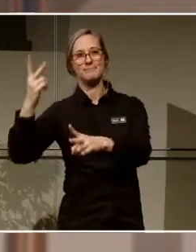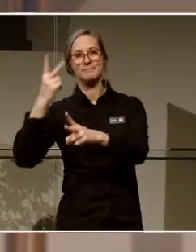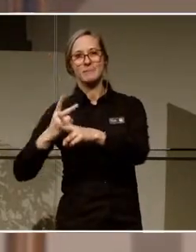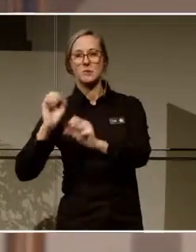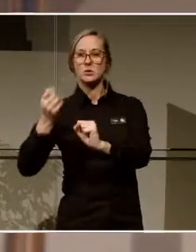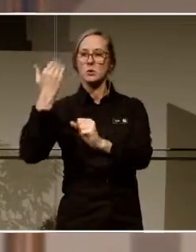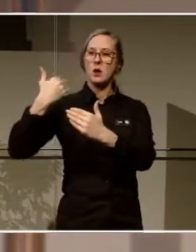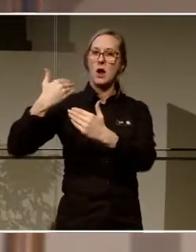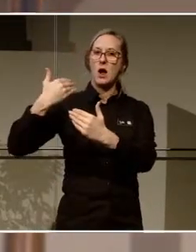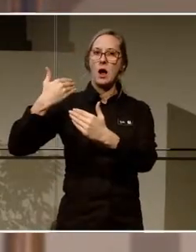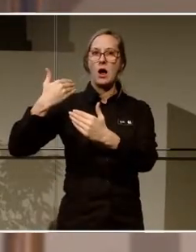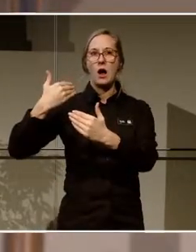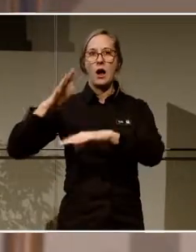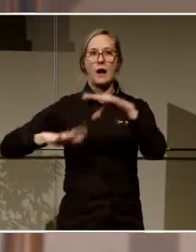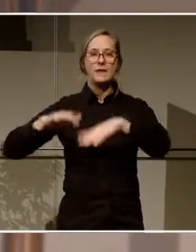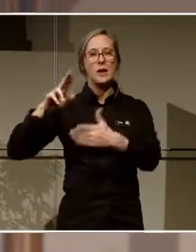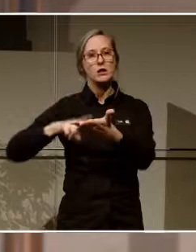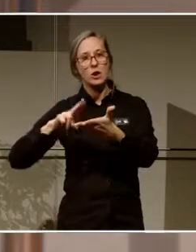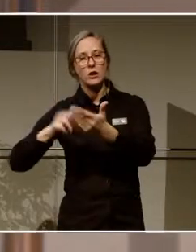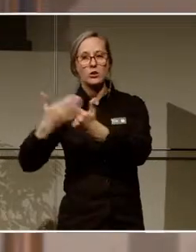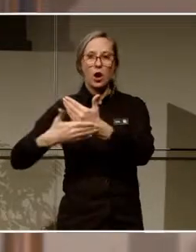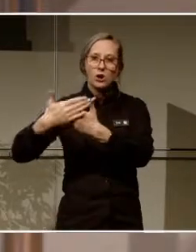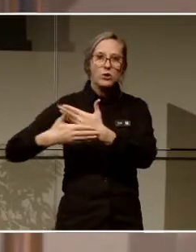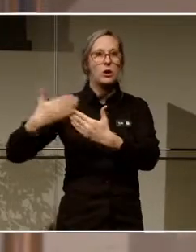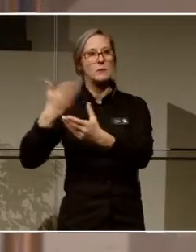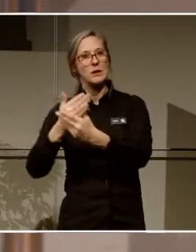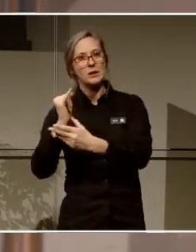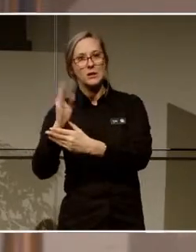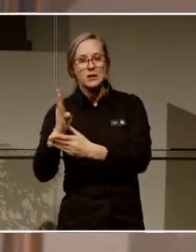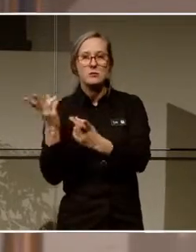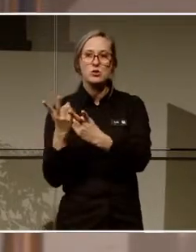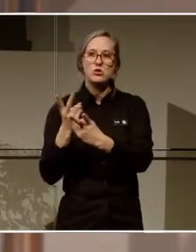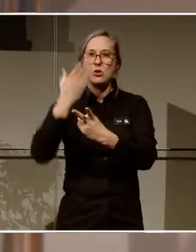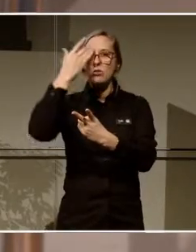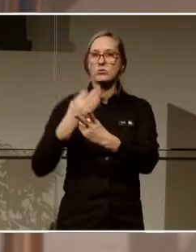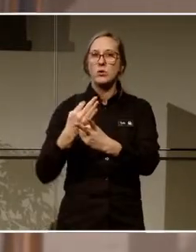dator, jag kanske måste kunna hantera bank-ID. Det är ett större kunskapskrav på individen.